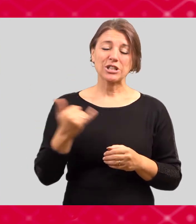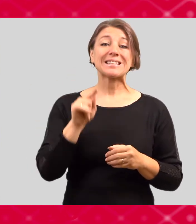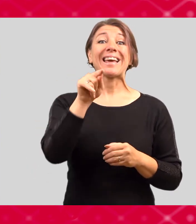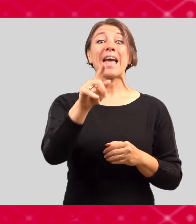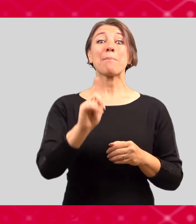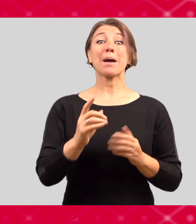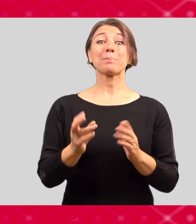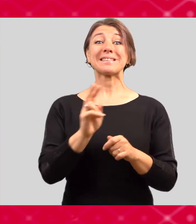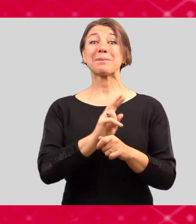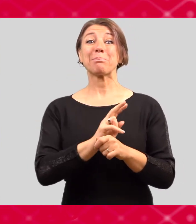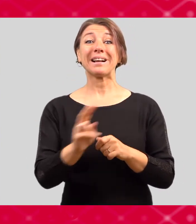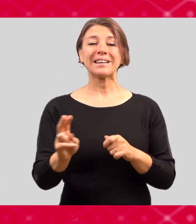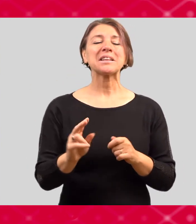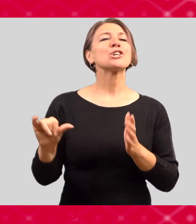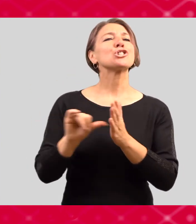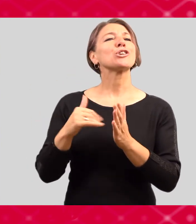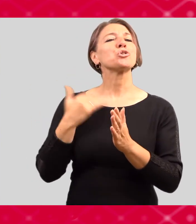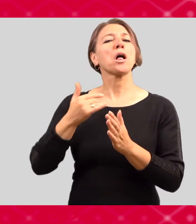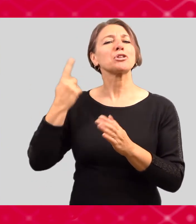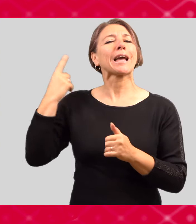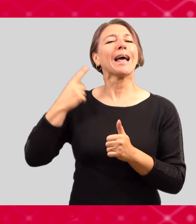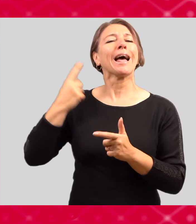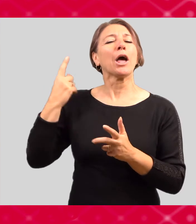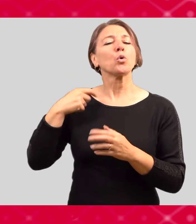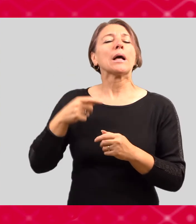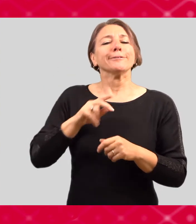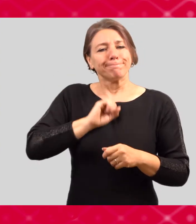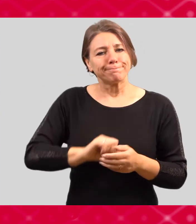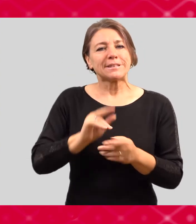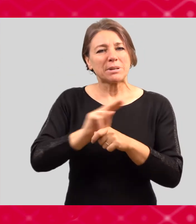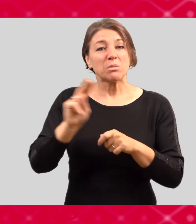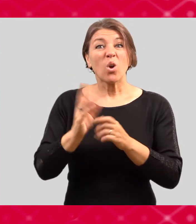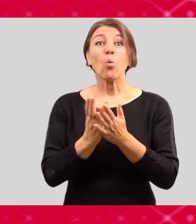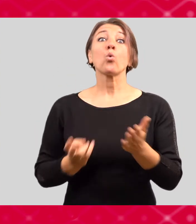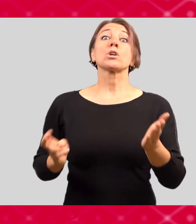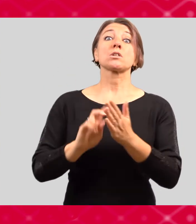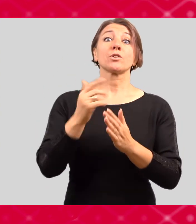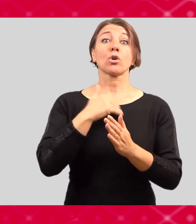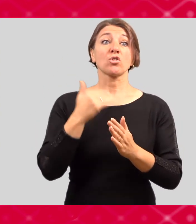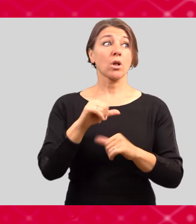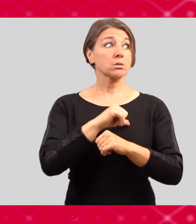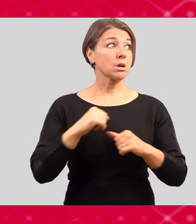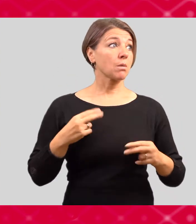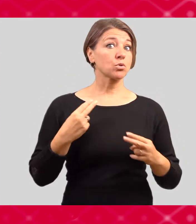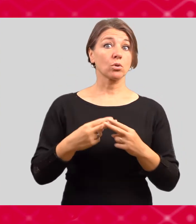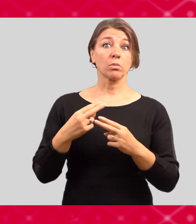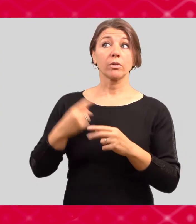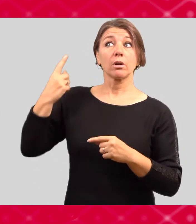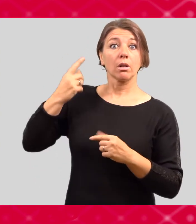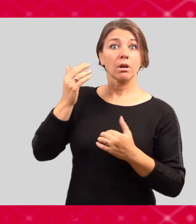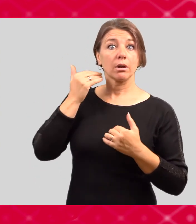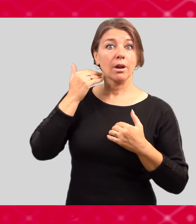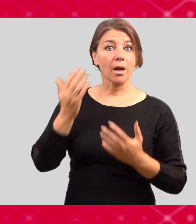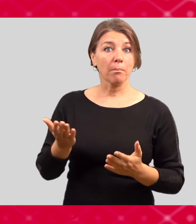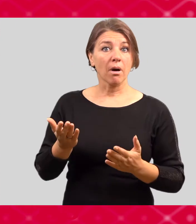nemají takový ten bič ze střední školy. Tak zkrátka, jak na prokrastinaci, jak ji